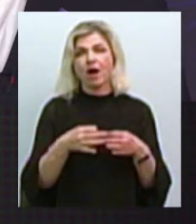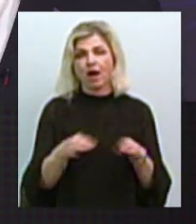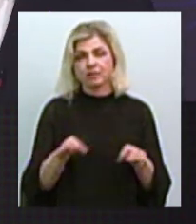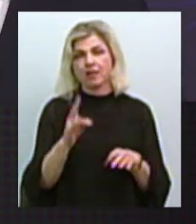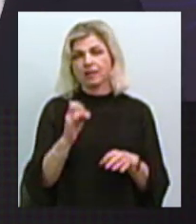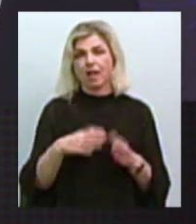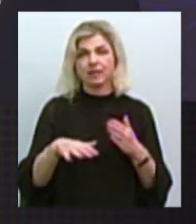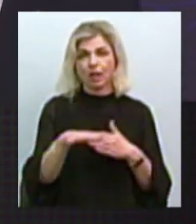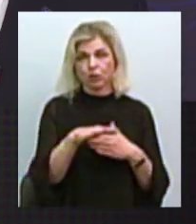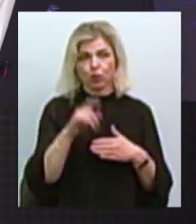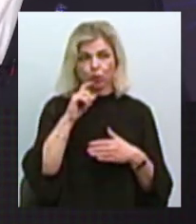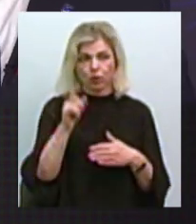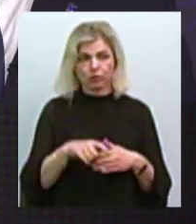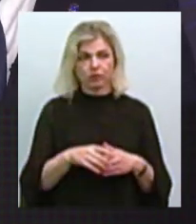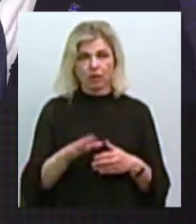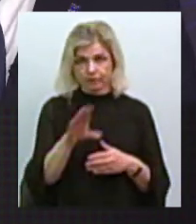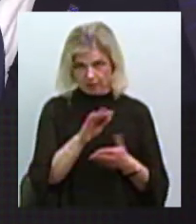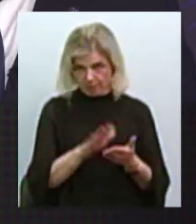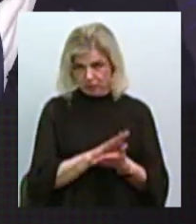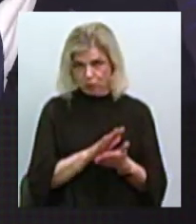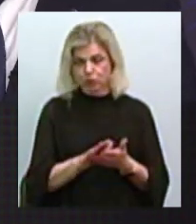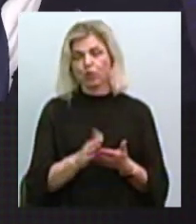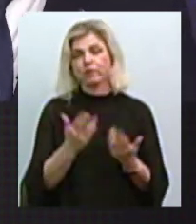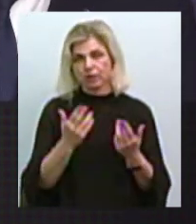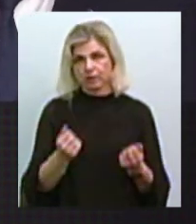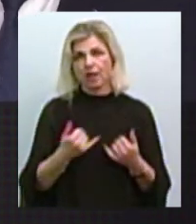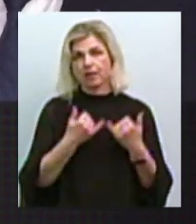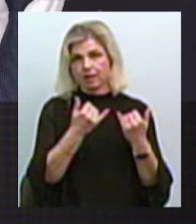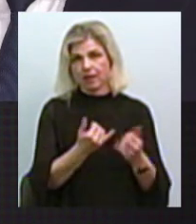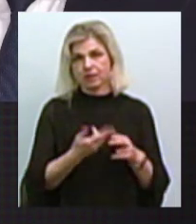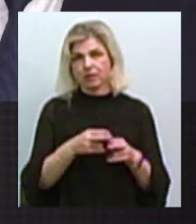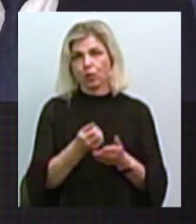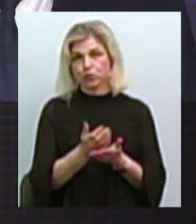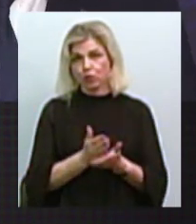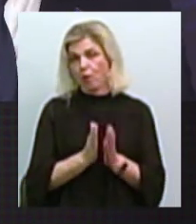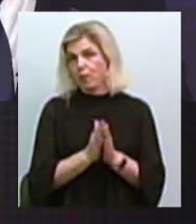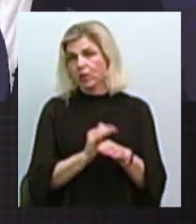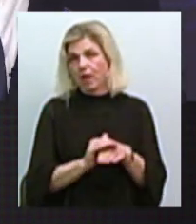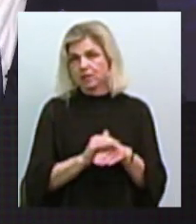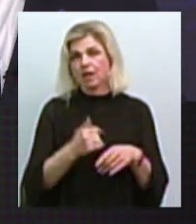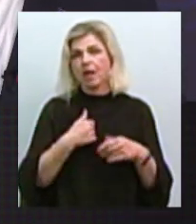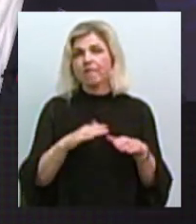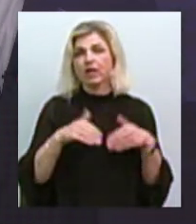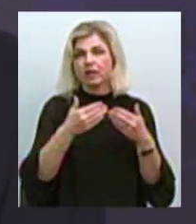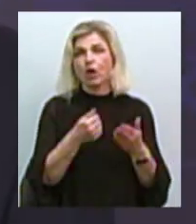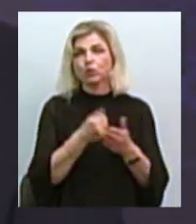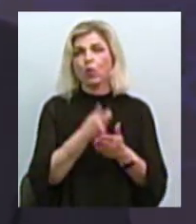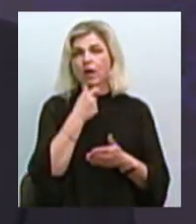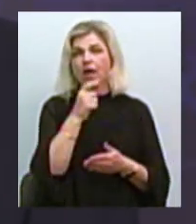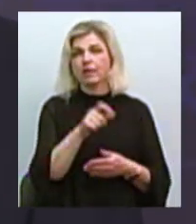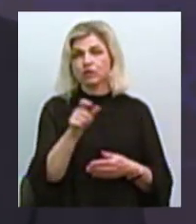території України. Це безкоштовно? Безкоштовно ми надаємо ці послуги. Тому, будь ласка, я звертаюся до наших глядачів,